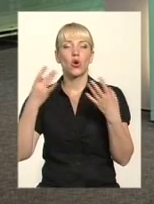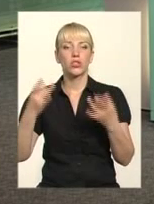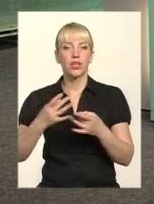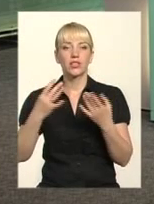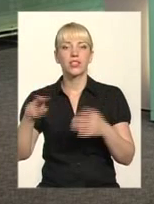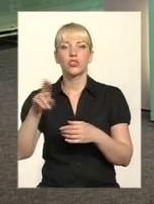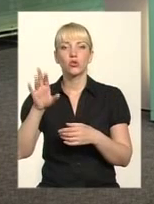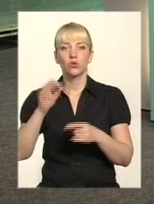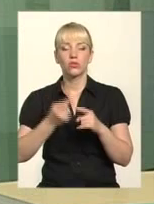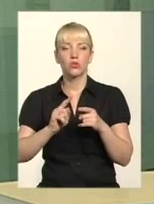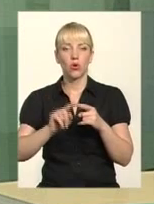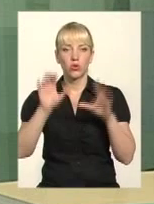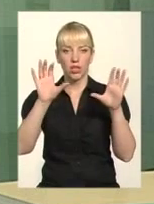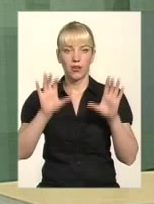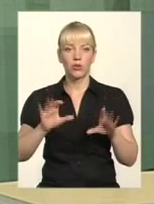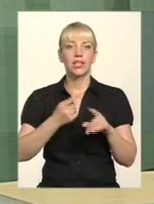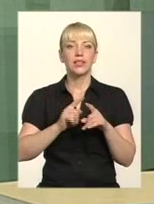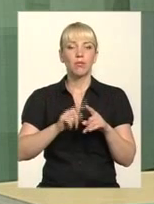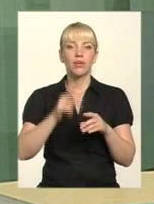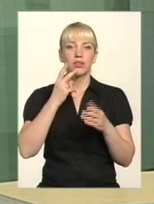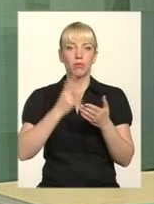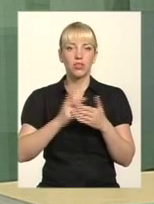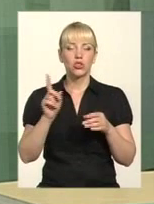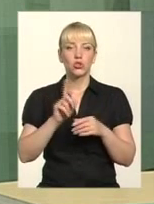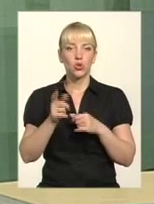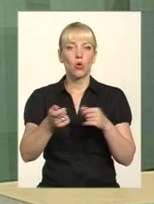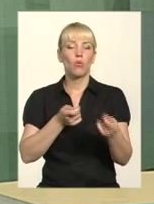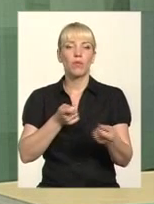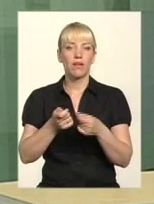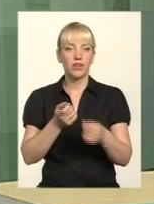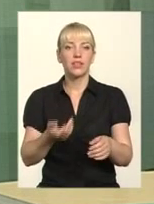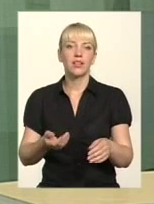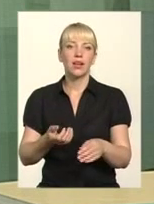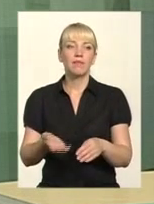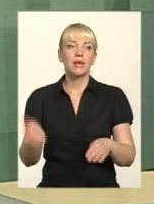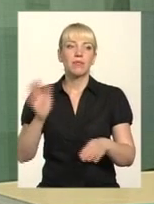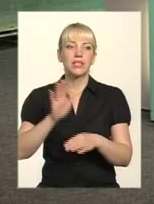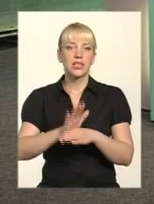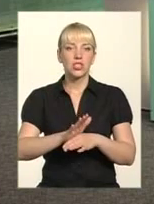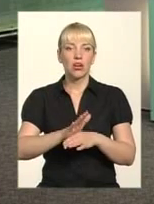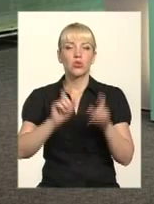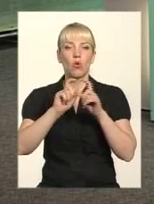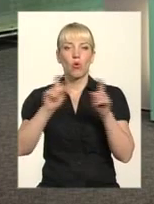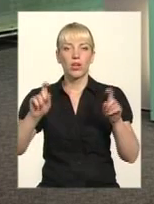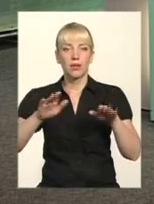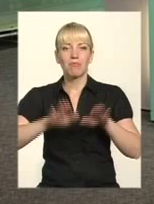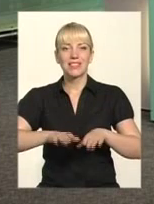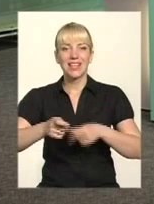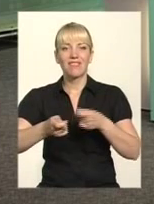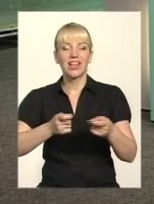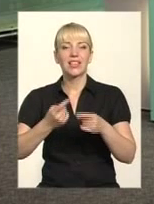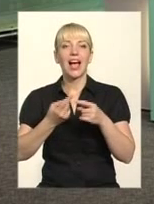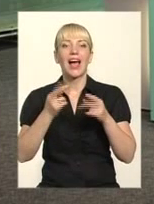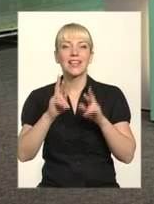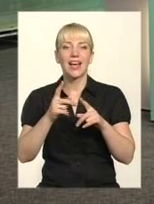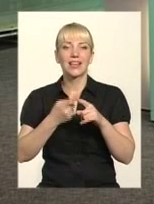закону. І цим законом передбачено, що управителя призначає органи місцевої влади. Але як це має